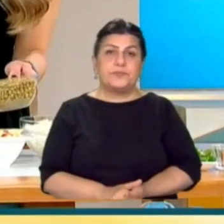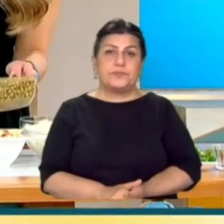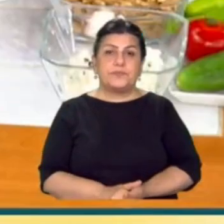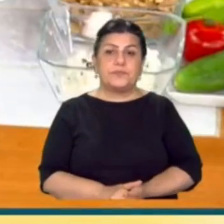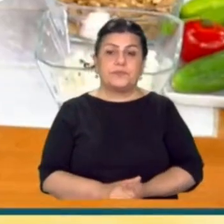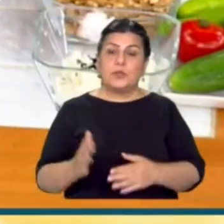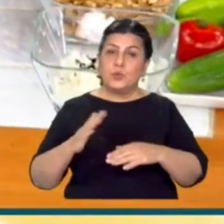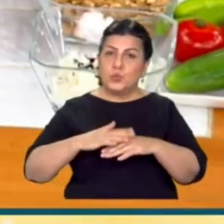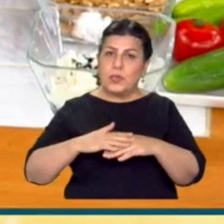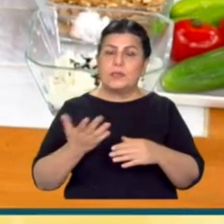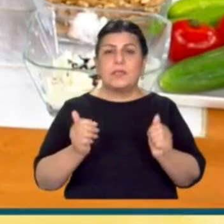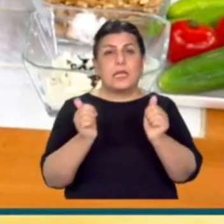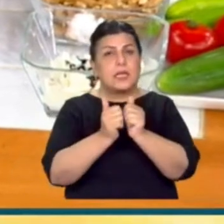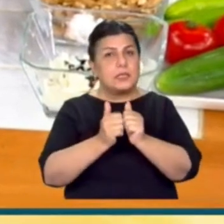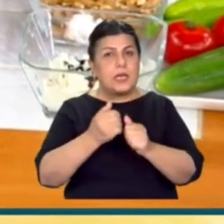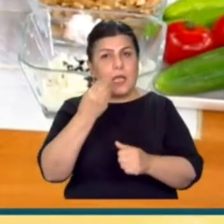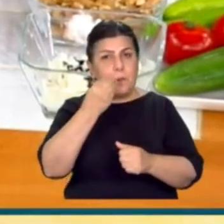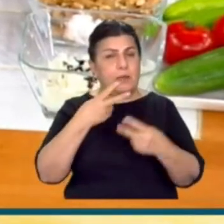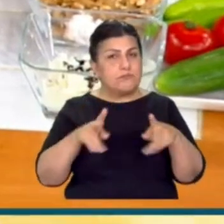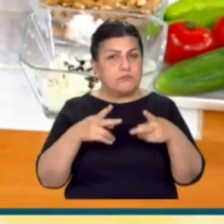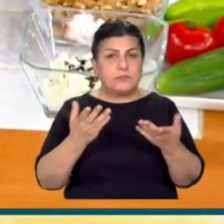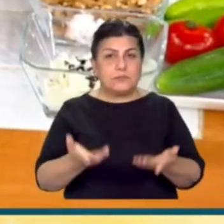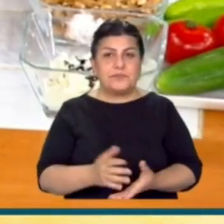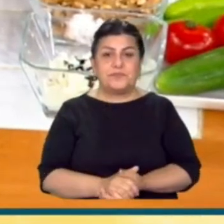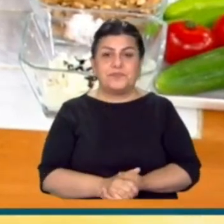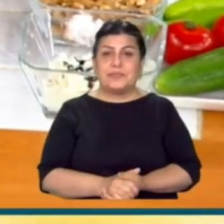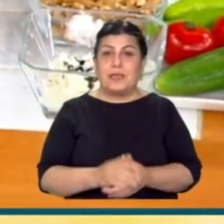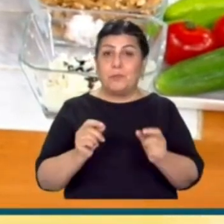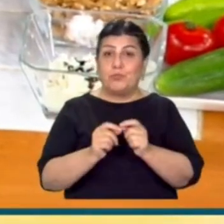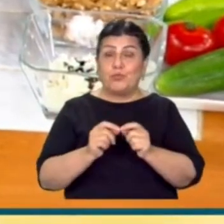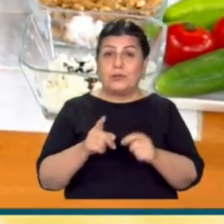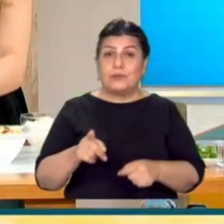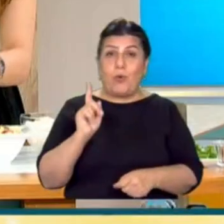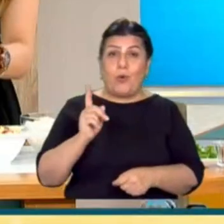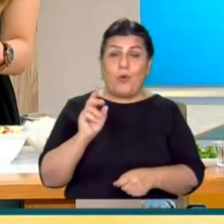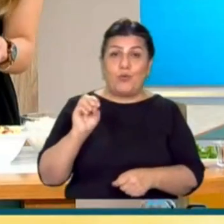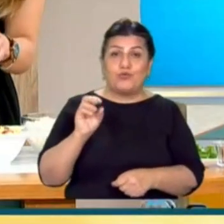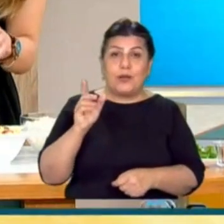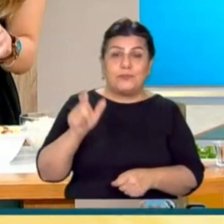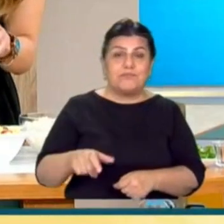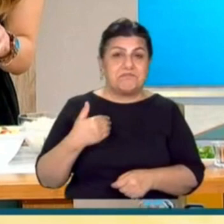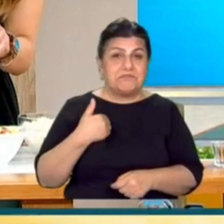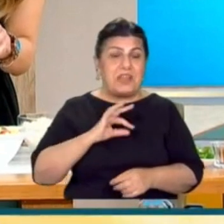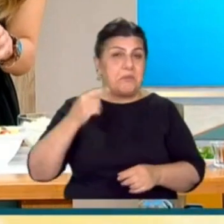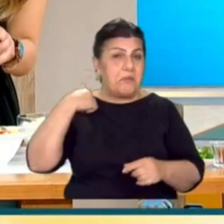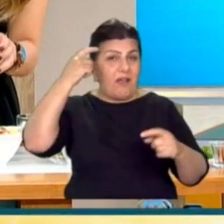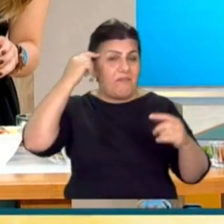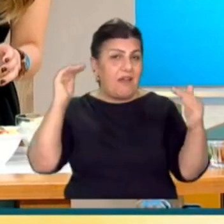Üzerine ya da yanında yemek isterseniz. Şimdi buket hocam tam benim kafada. Ben diyet yapacak bir insanın